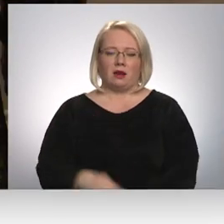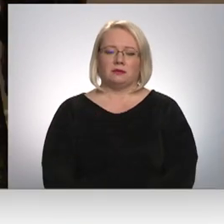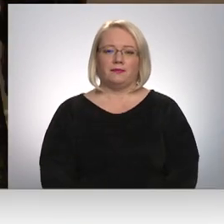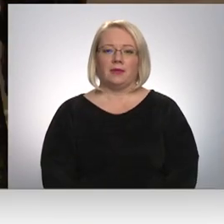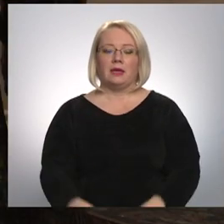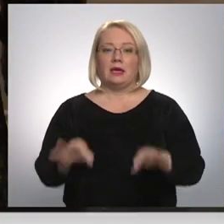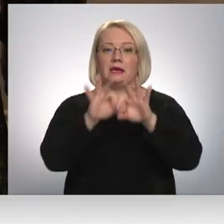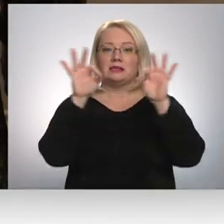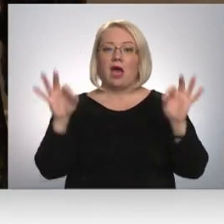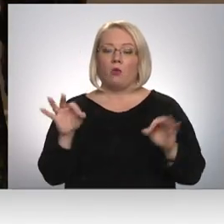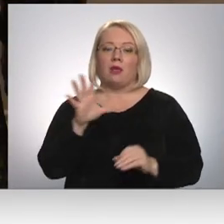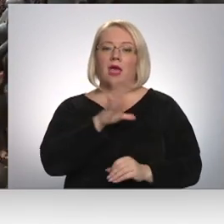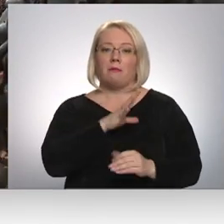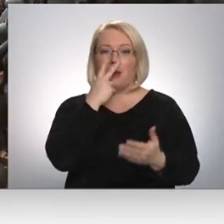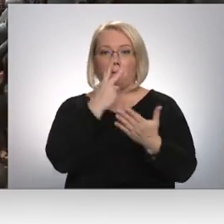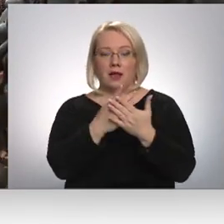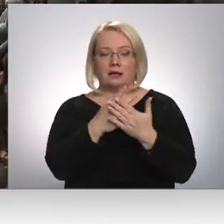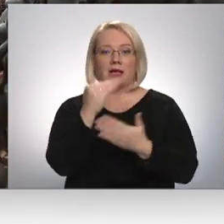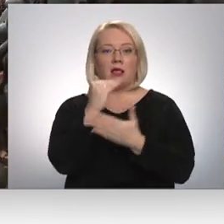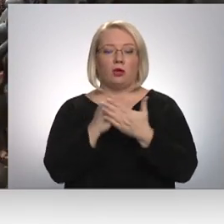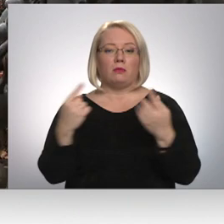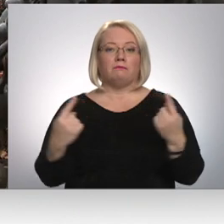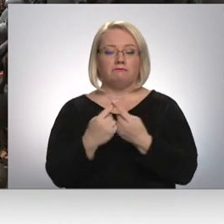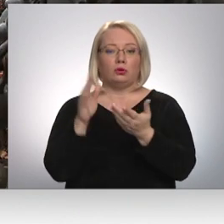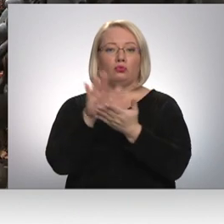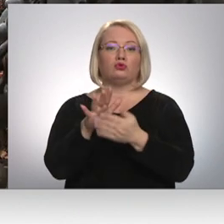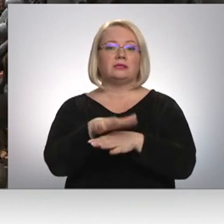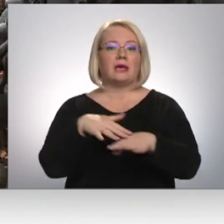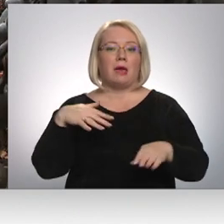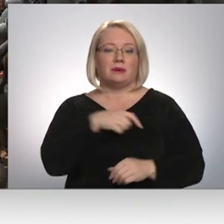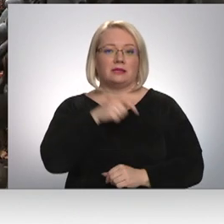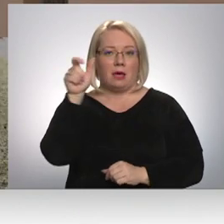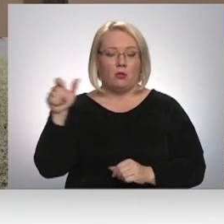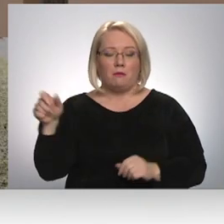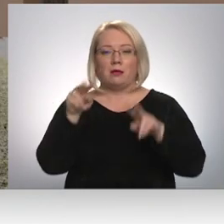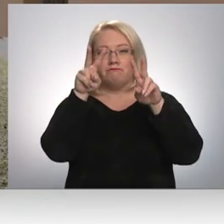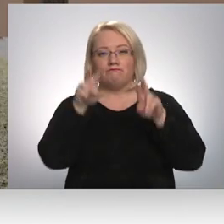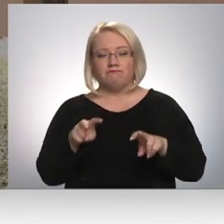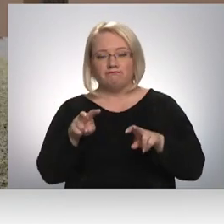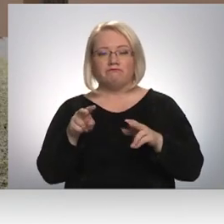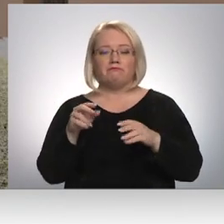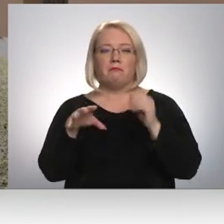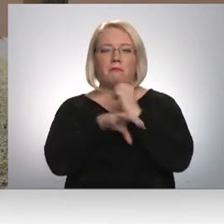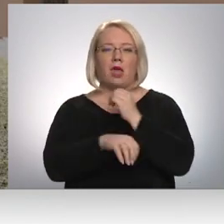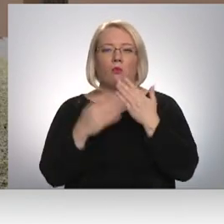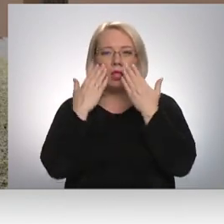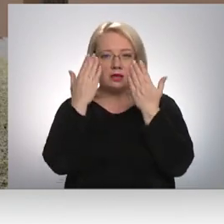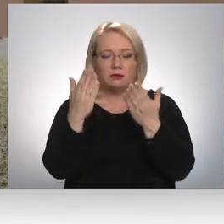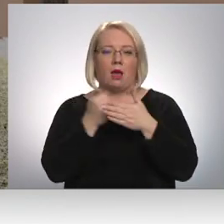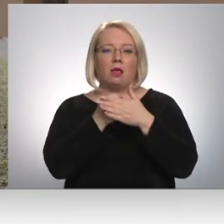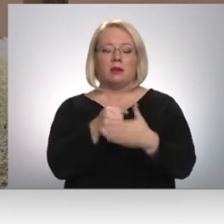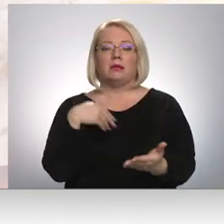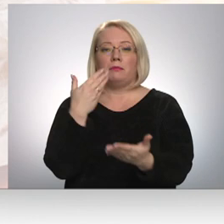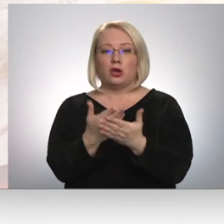Sākotnē bija paredzēts, ka likums attieksies tikai uz saimes deputātiem, bet gatavojot to izskatīšanai galīgajā lasjumā, tik atbalstīts